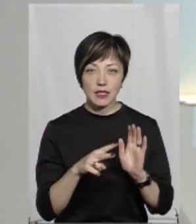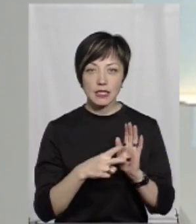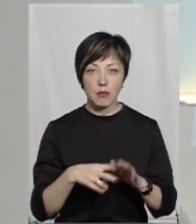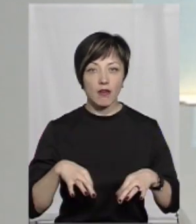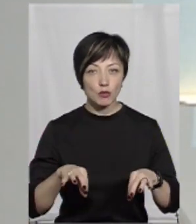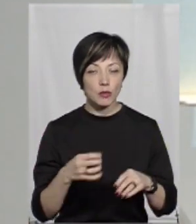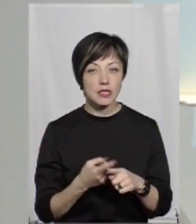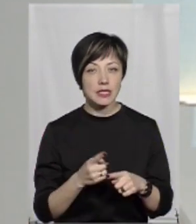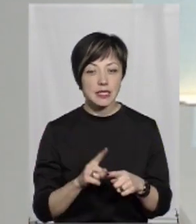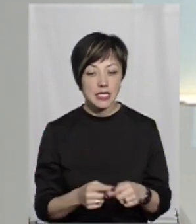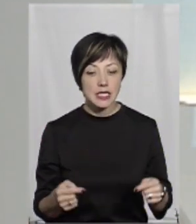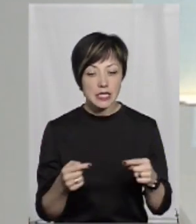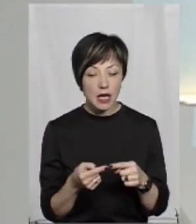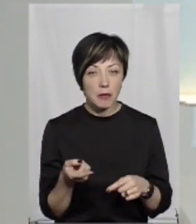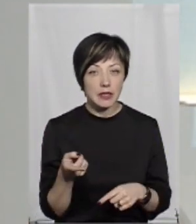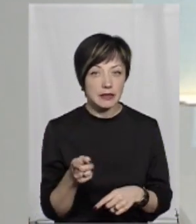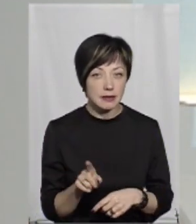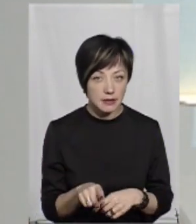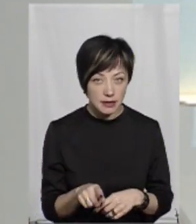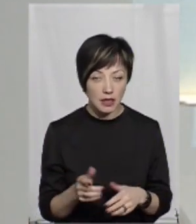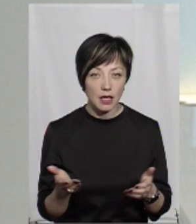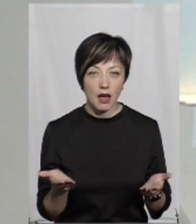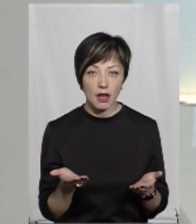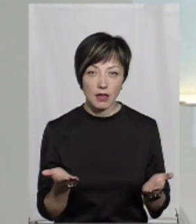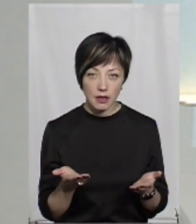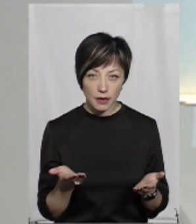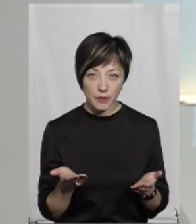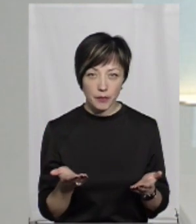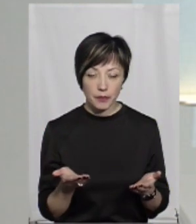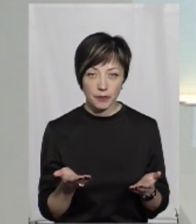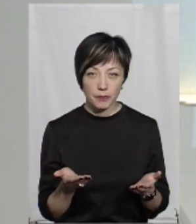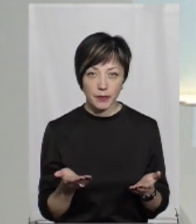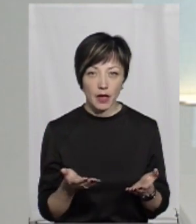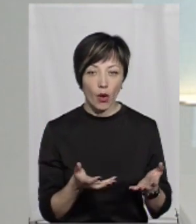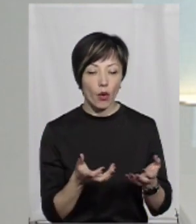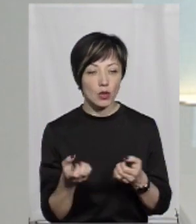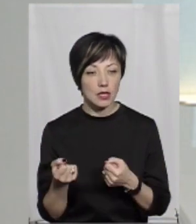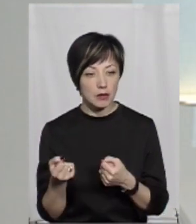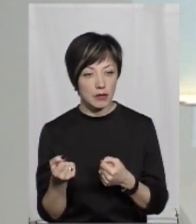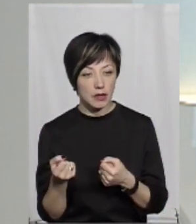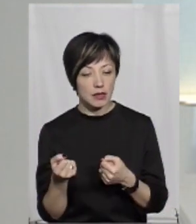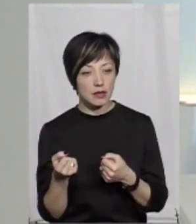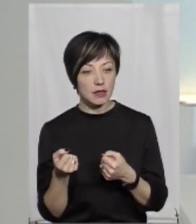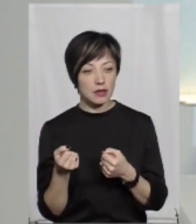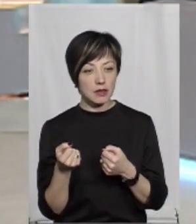автомобілів. саме ті автомобілі, які отримали